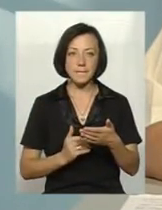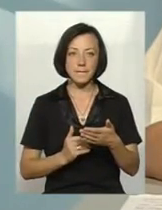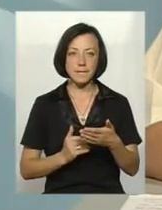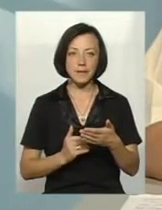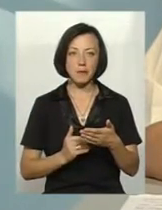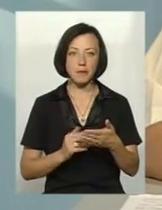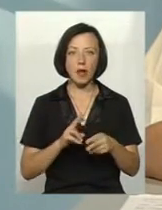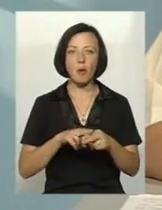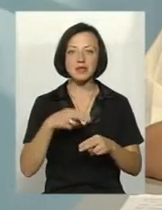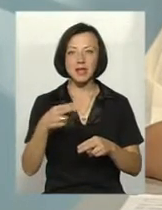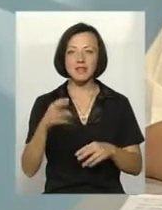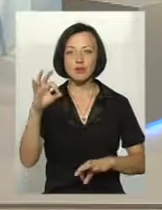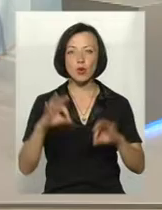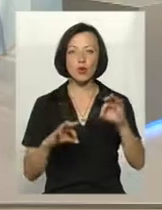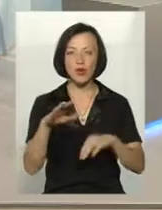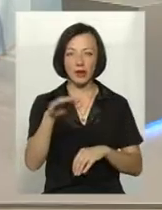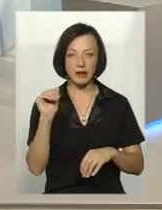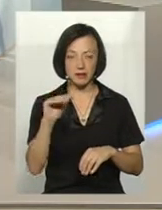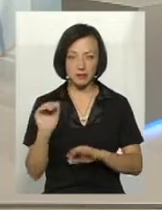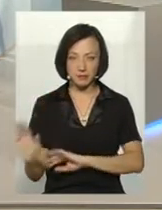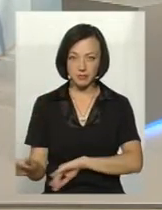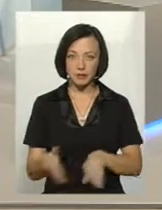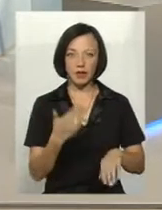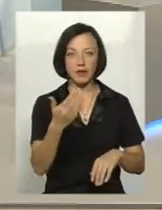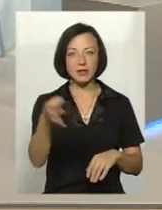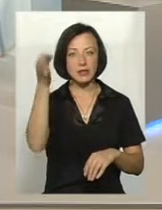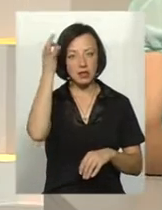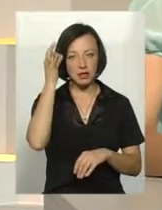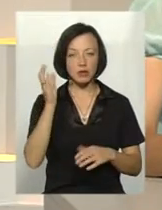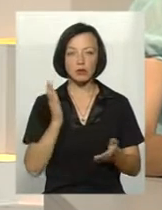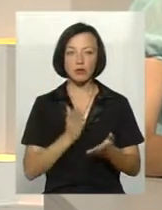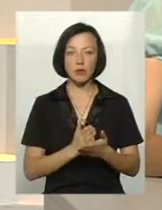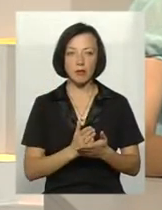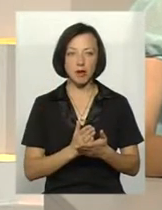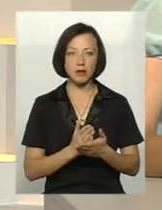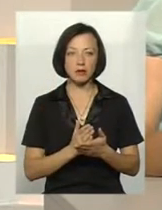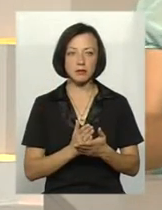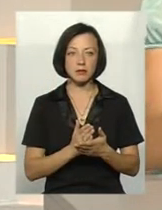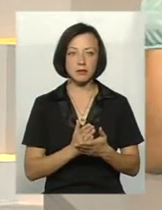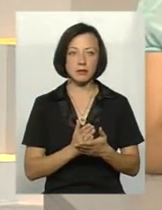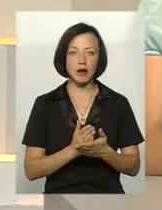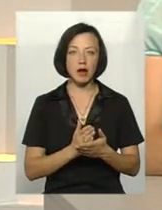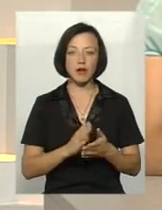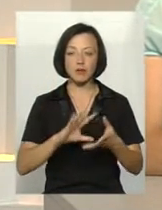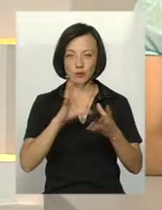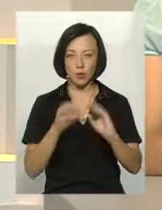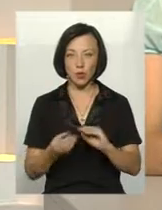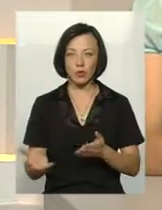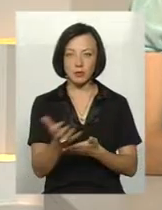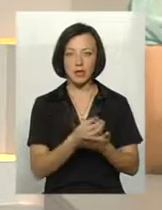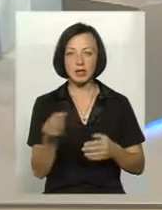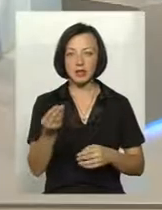висоткові ставки кредитів. Ви згадали про те, що маємо вал зерна досить непоганий, один з кращих